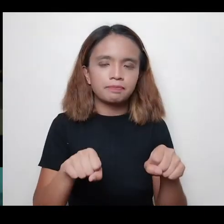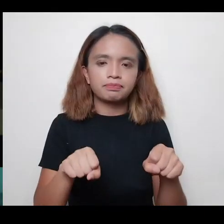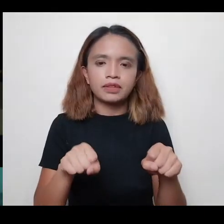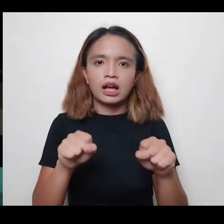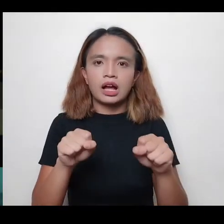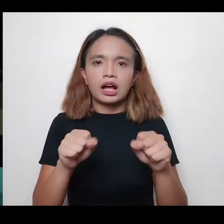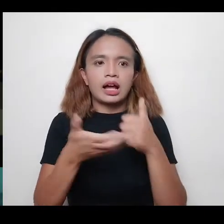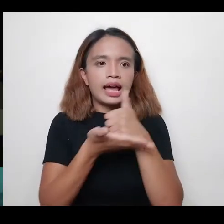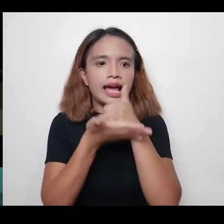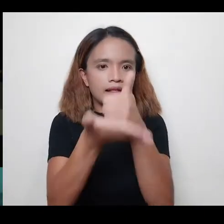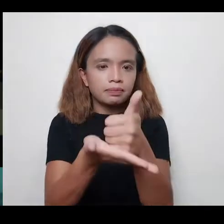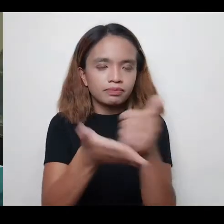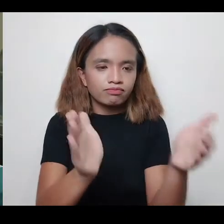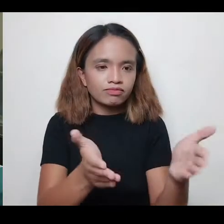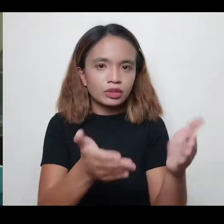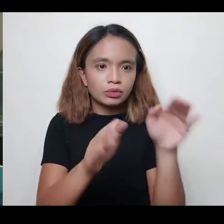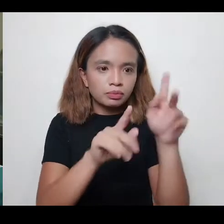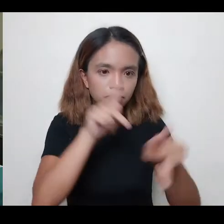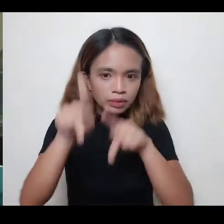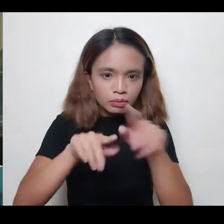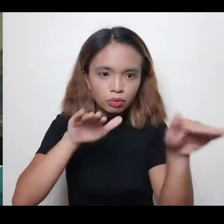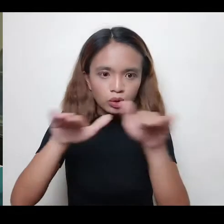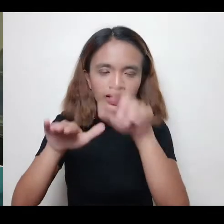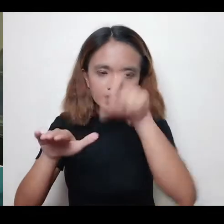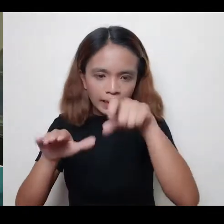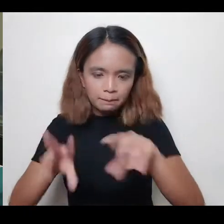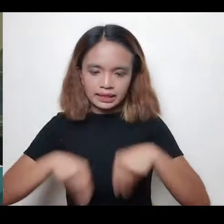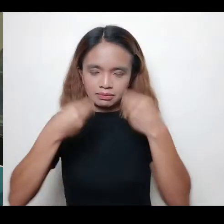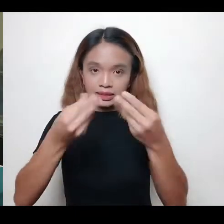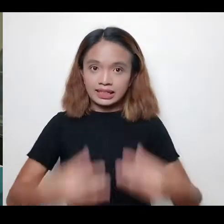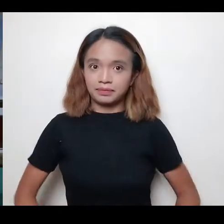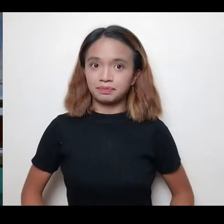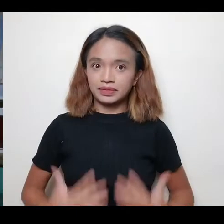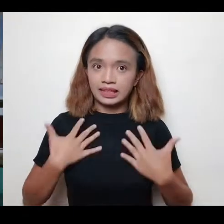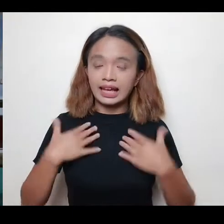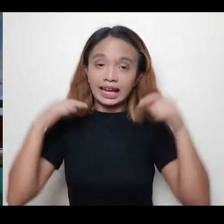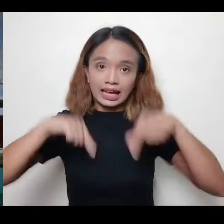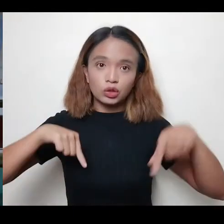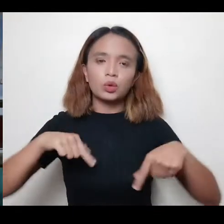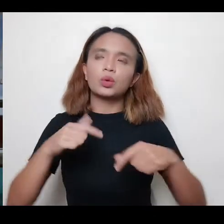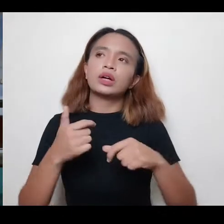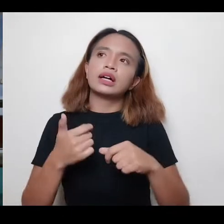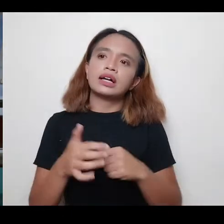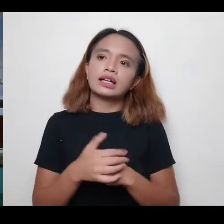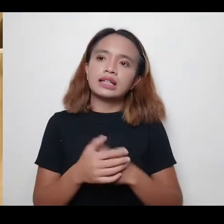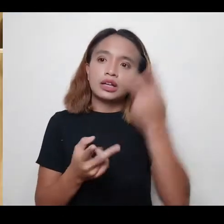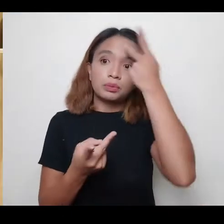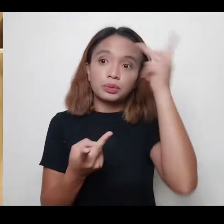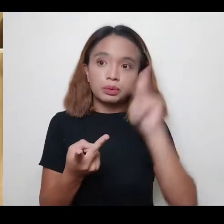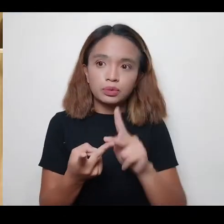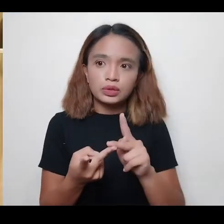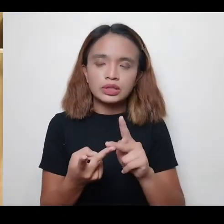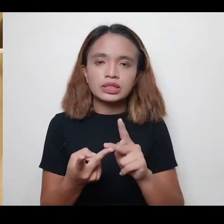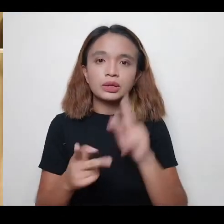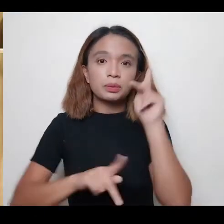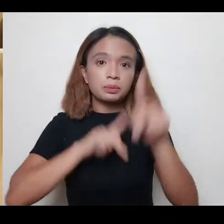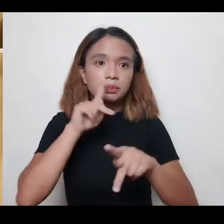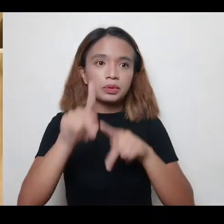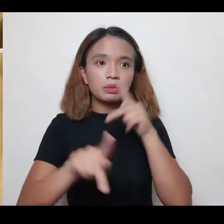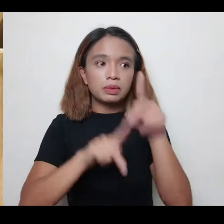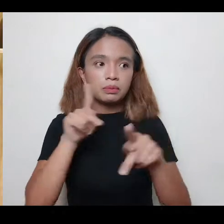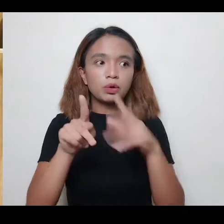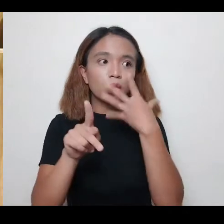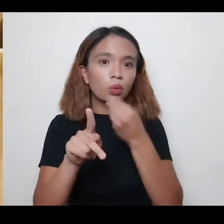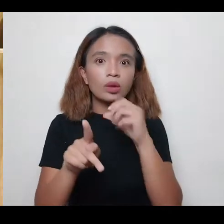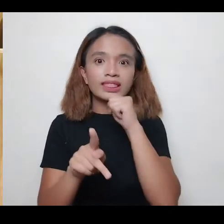yung atensyon sa mga tao na dapat nagbibigay ng inspirasyon. Inspirasyon. Means din ito para yung mga kababayan natin na hindi